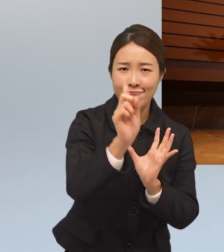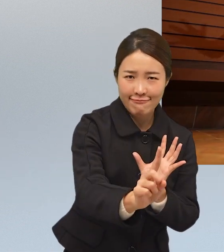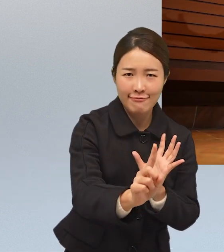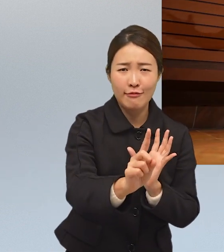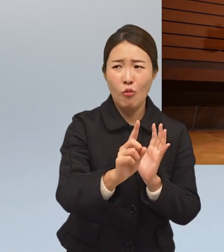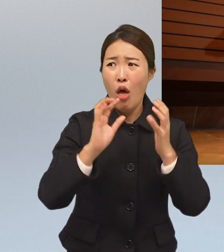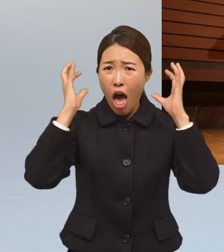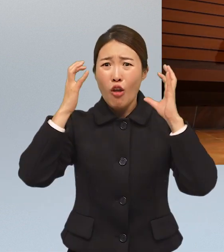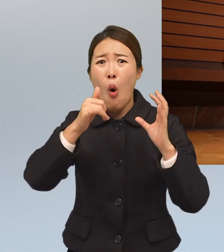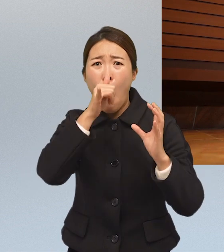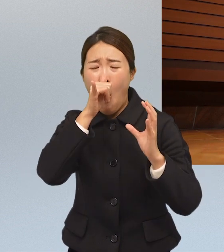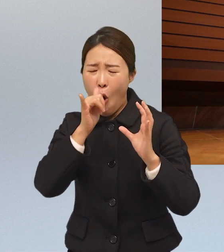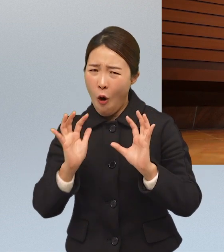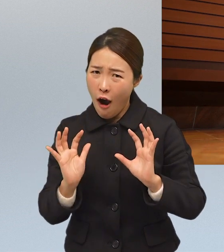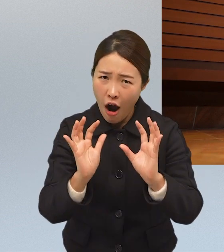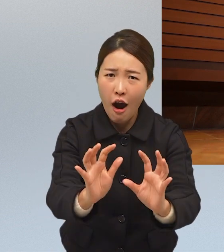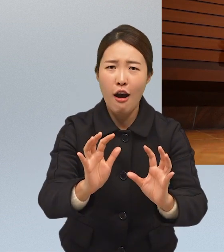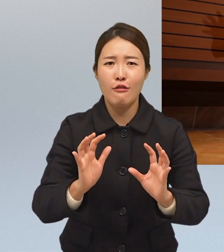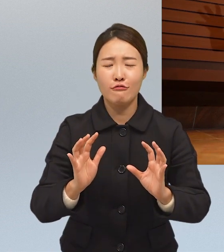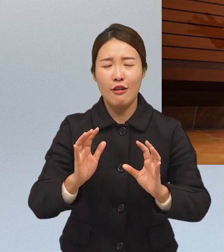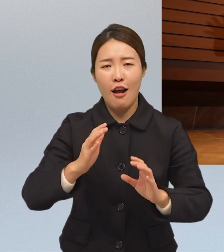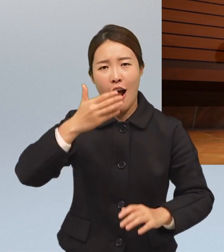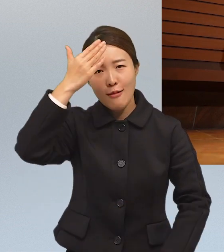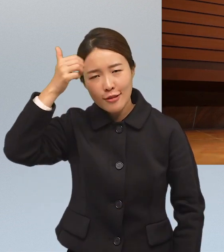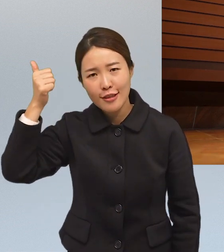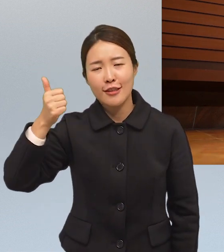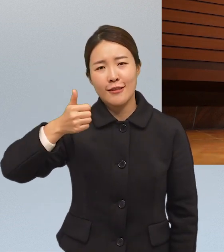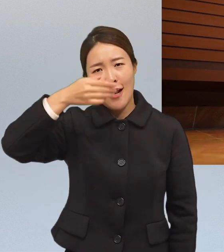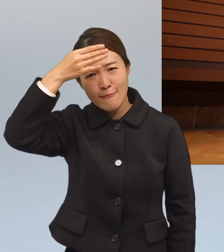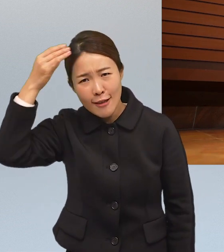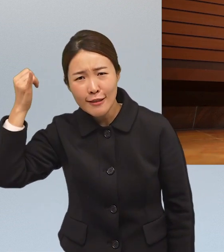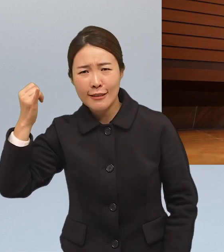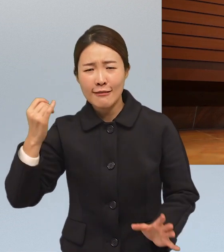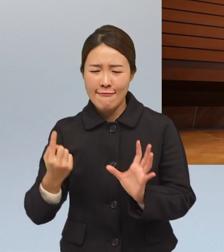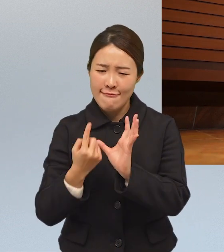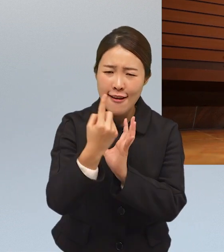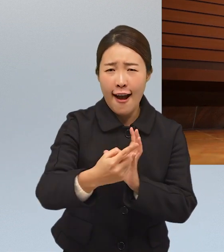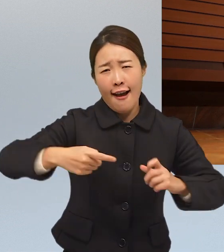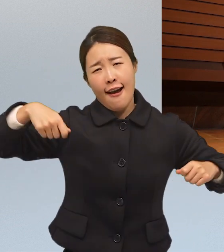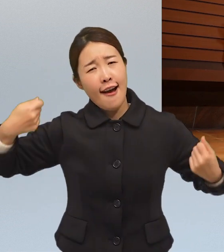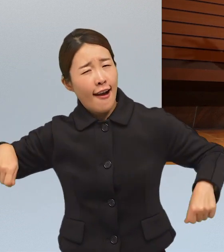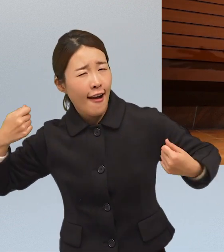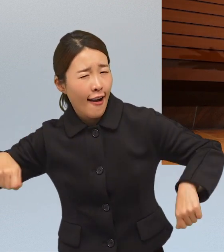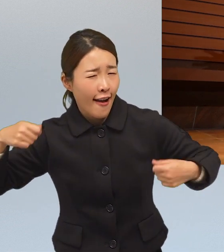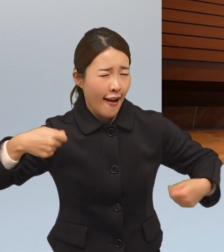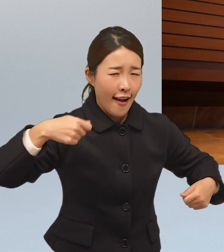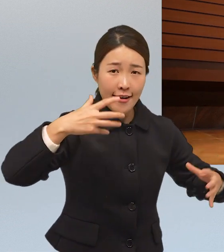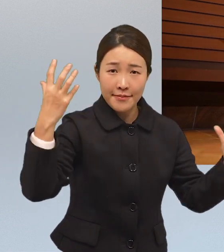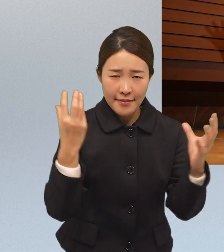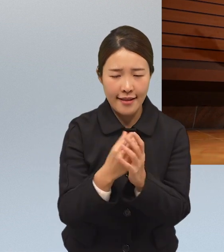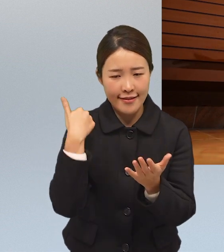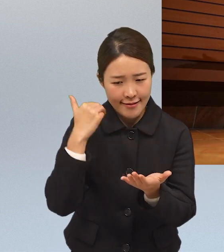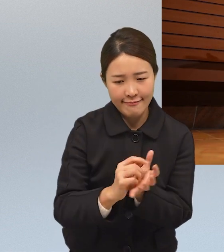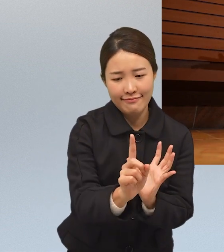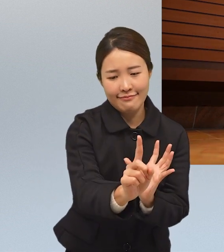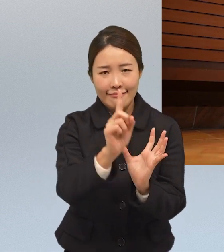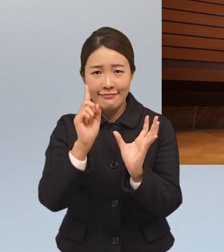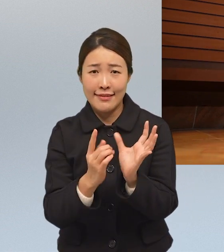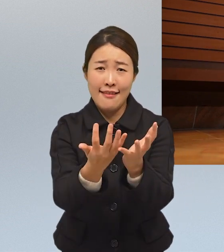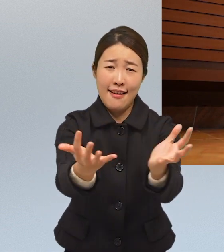사람씩 이렇게 나와서 아이들도 나오고 할아버지 할머니도 나와서 춤을 추고 또 자기 자리로